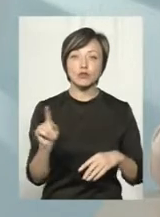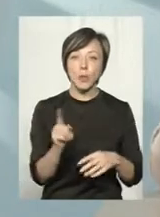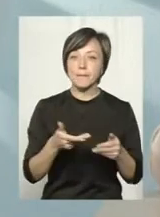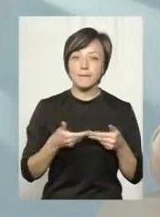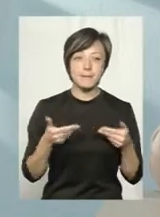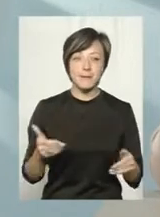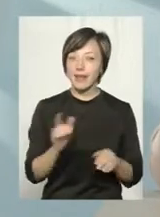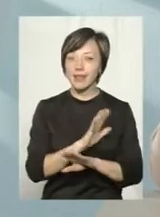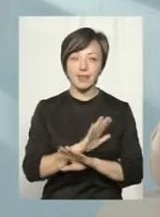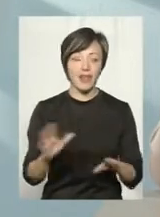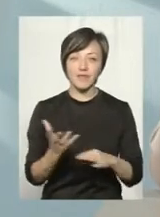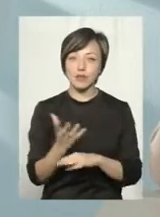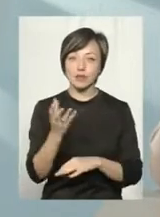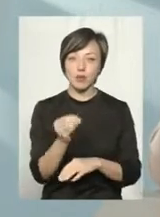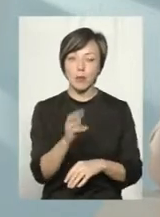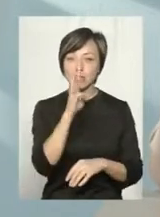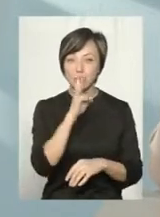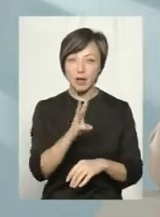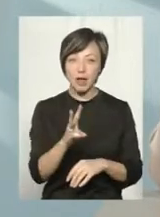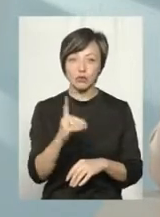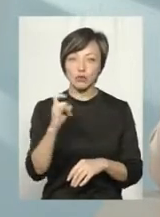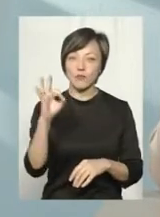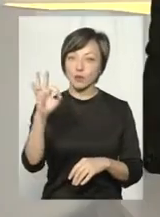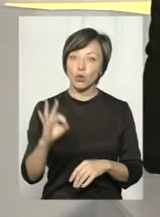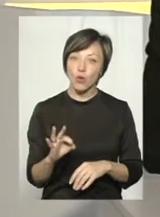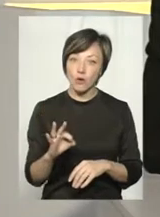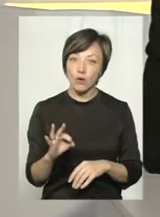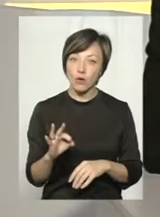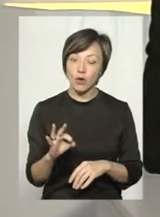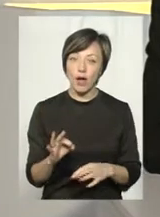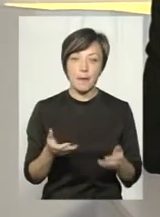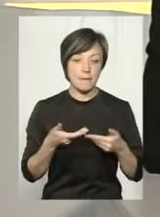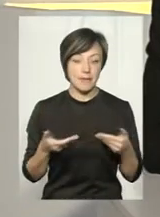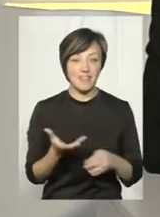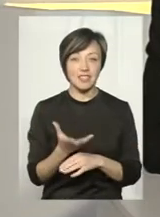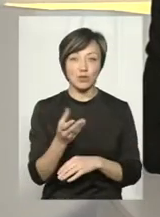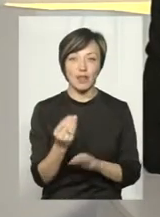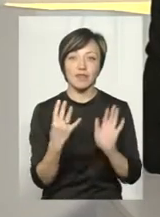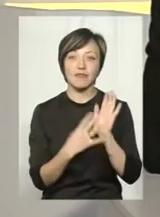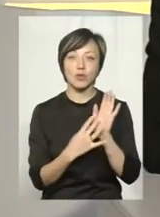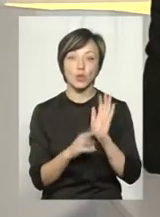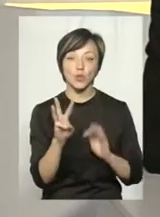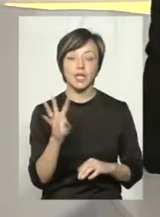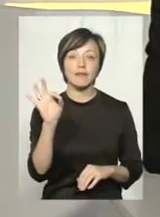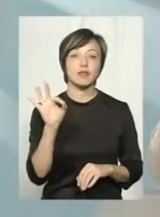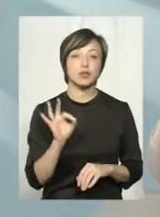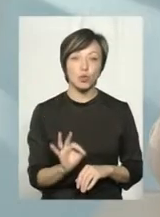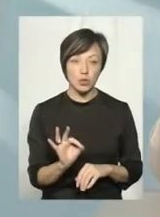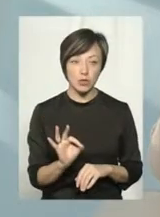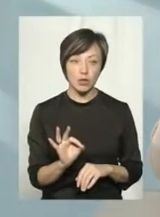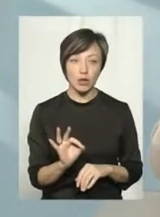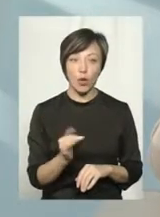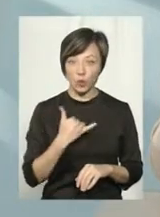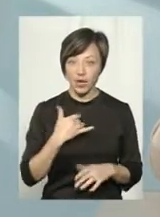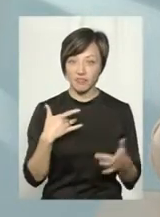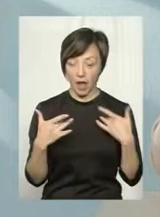ми не фінансуємося по зарплаті 100%. Ми фінансуємося на 93%. І от у нас в